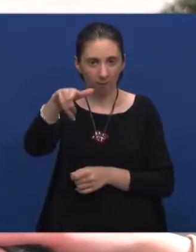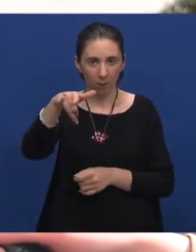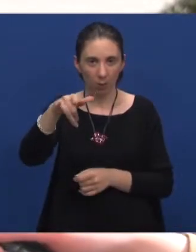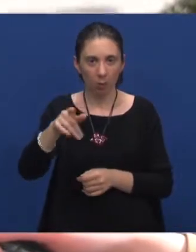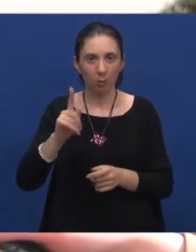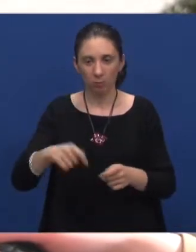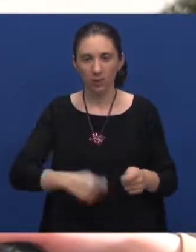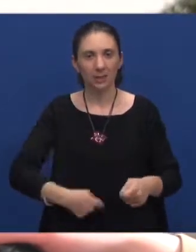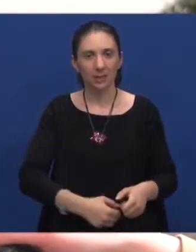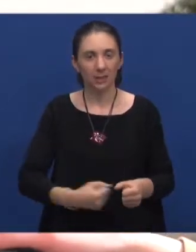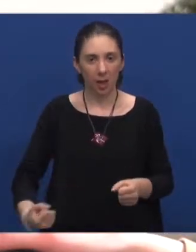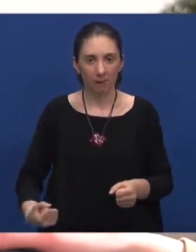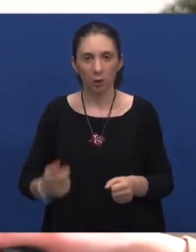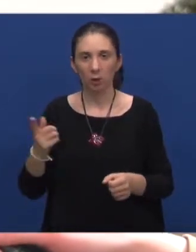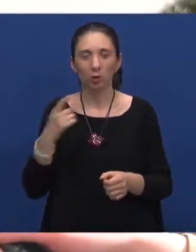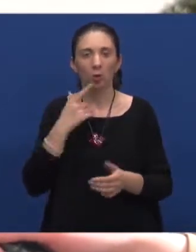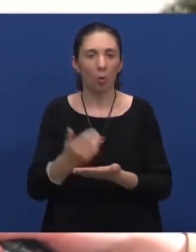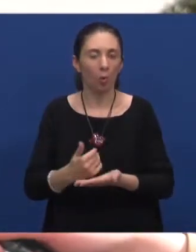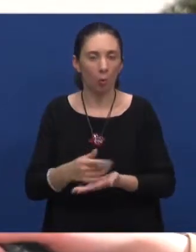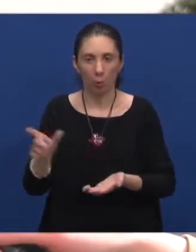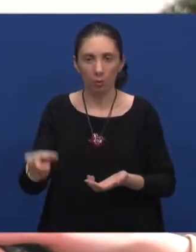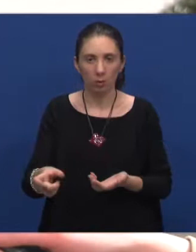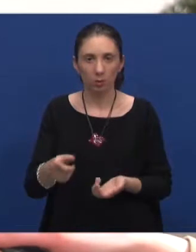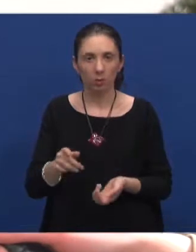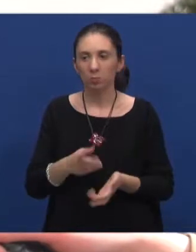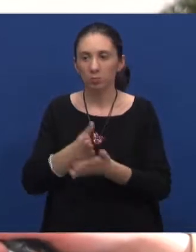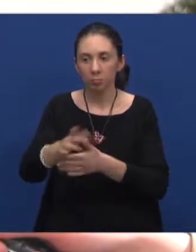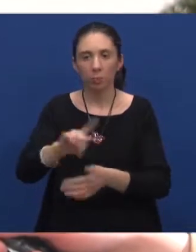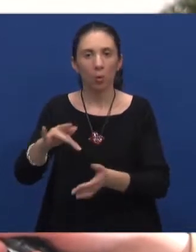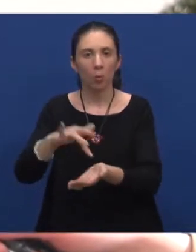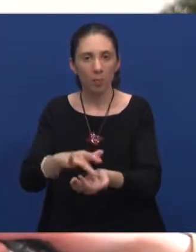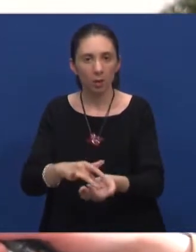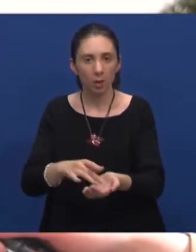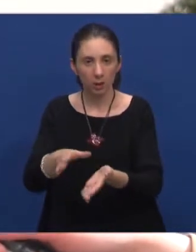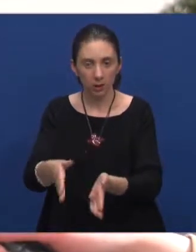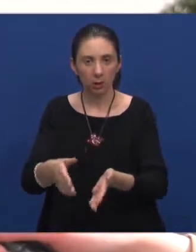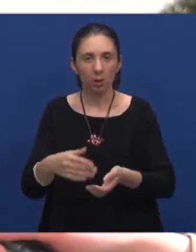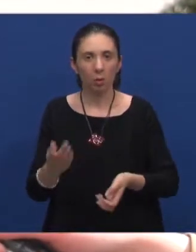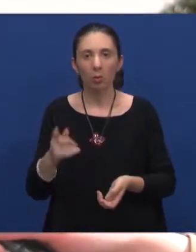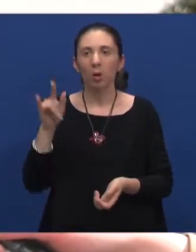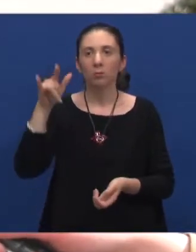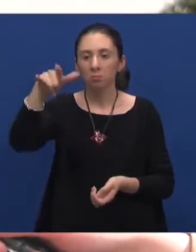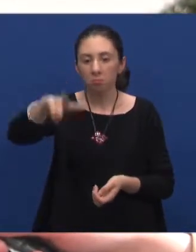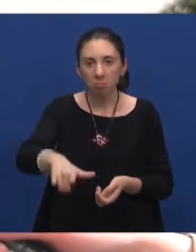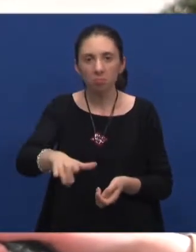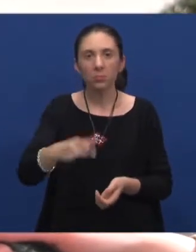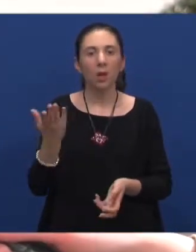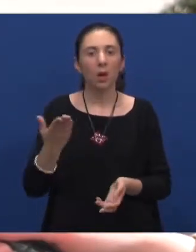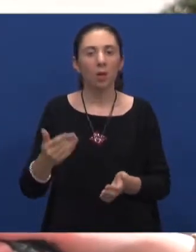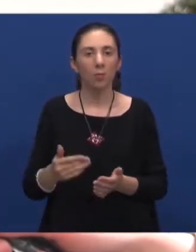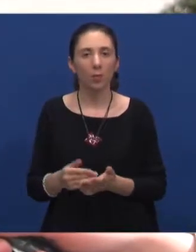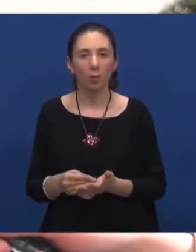zaveže koristnika, uvede, znači, do mjesta i, opet, znači, na destinaciji koju on želi,